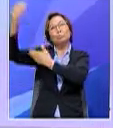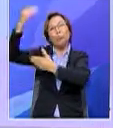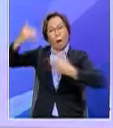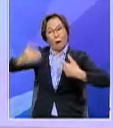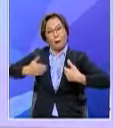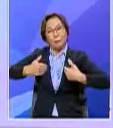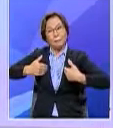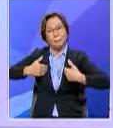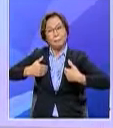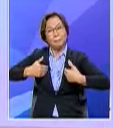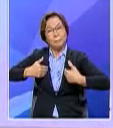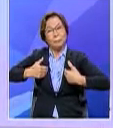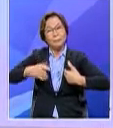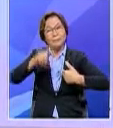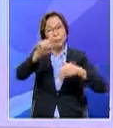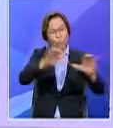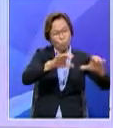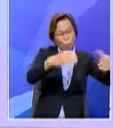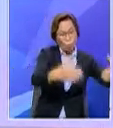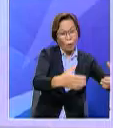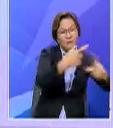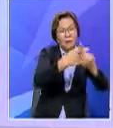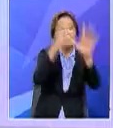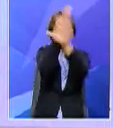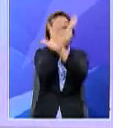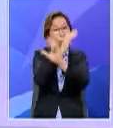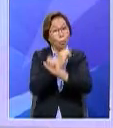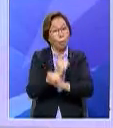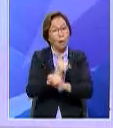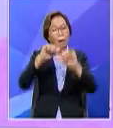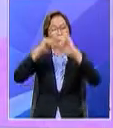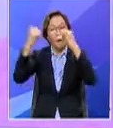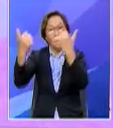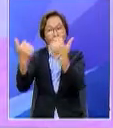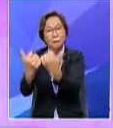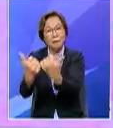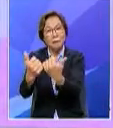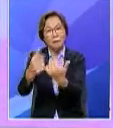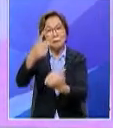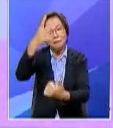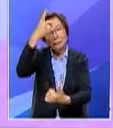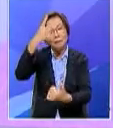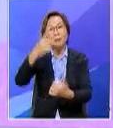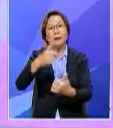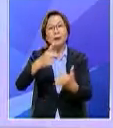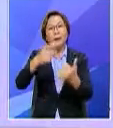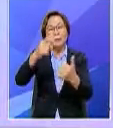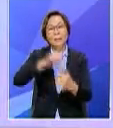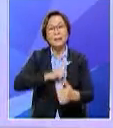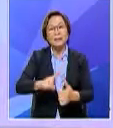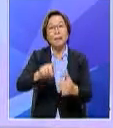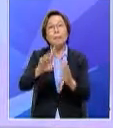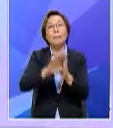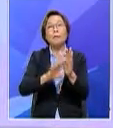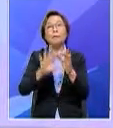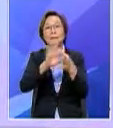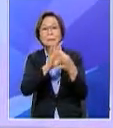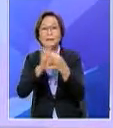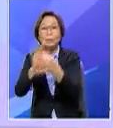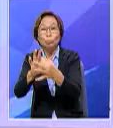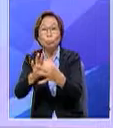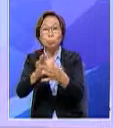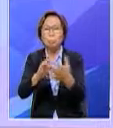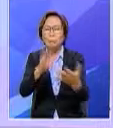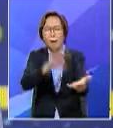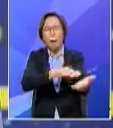ada nasyid ada satu kumpulan daripada Sarawak Angkatan Nahdlatul Islam Bersatu Bina yang